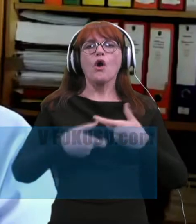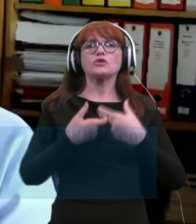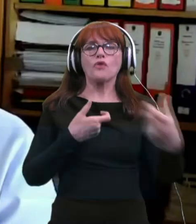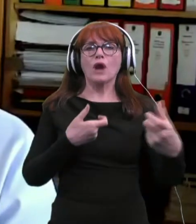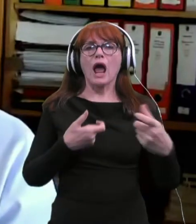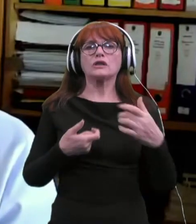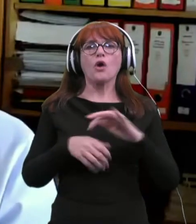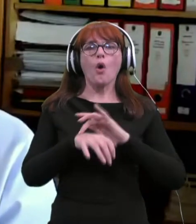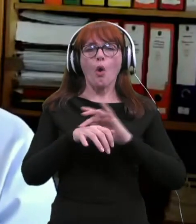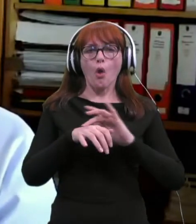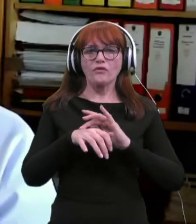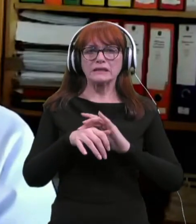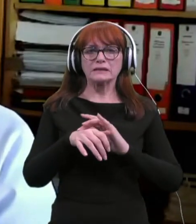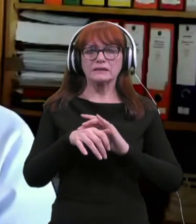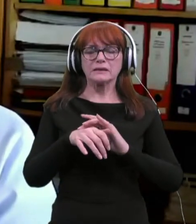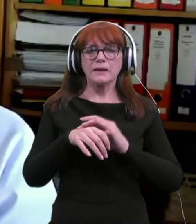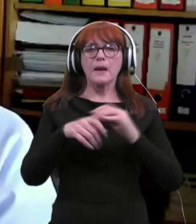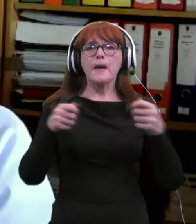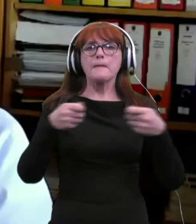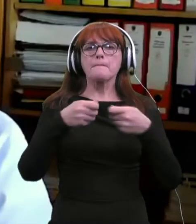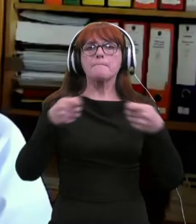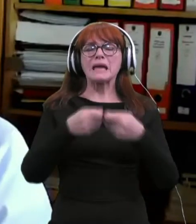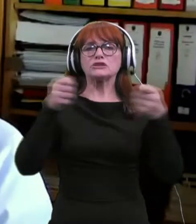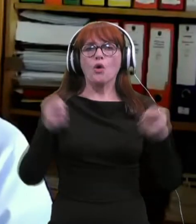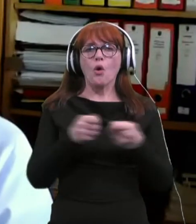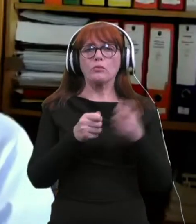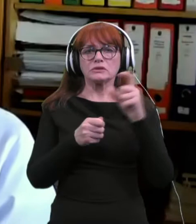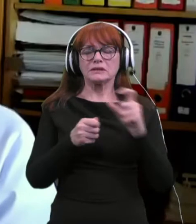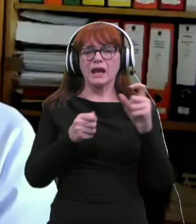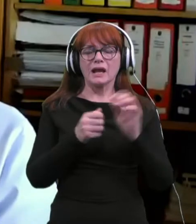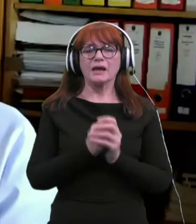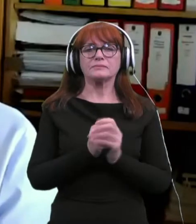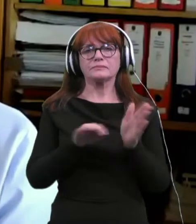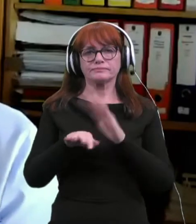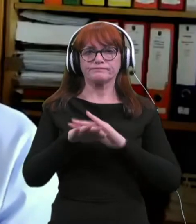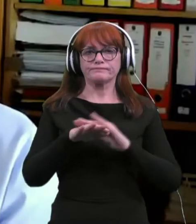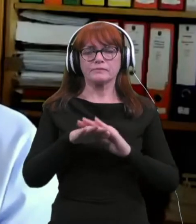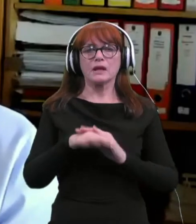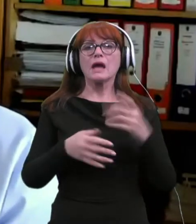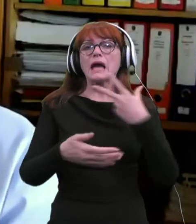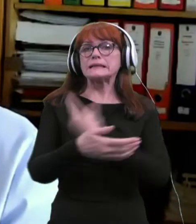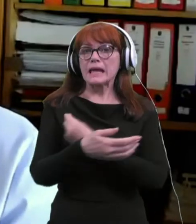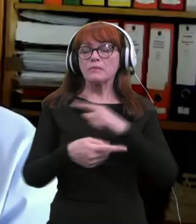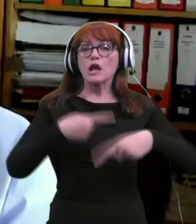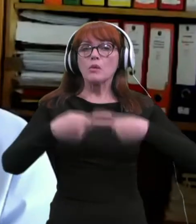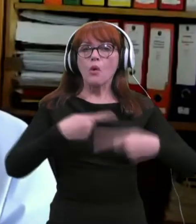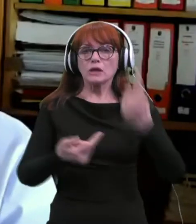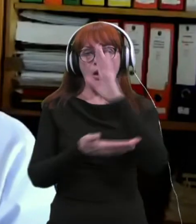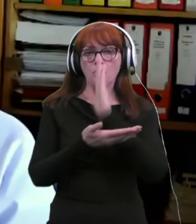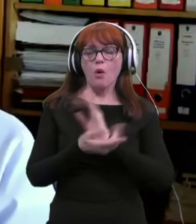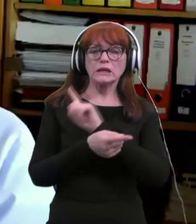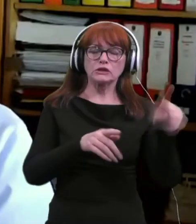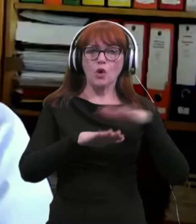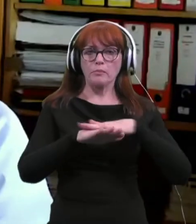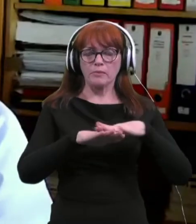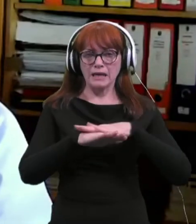pomočjo civilne zaščite, mestne občine Celje in ZPO Celje. Cepenje pri nas poteka od ponedelka do